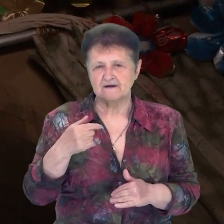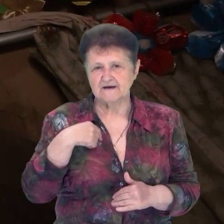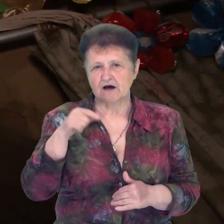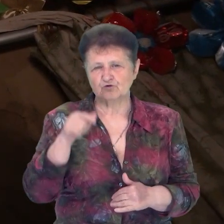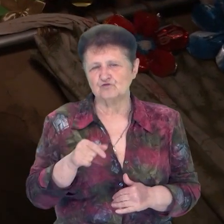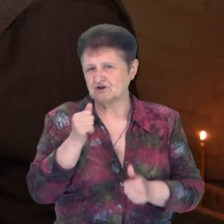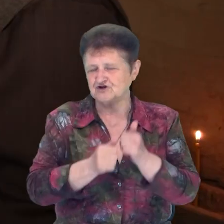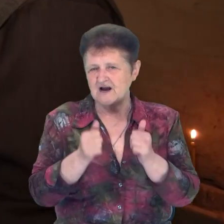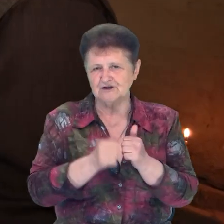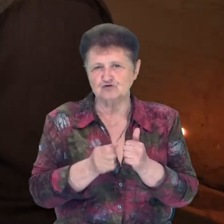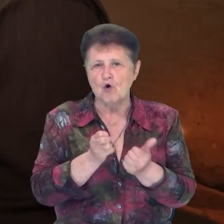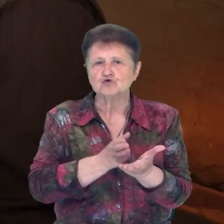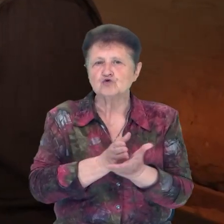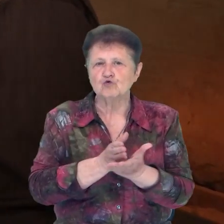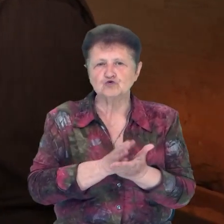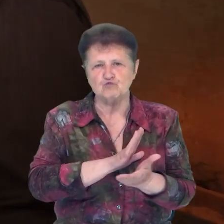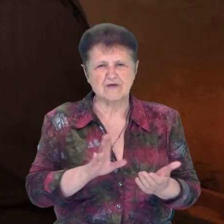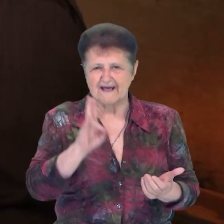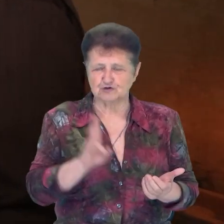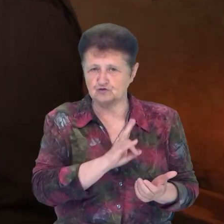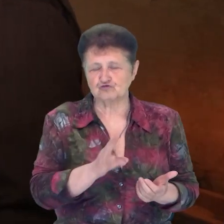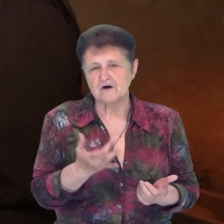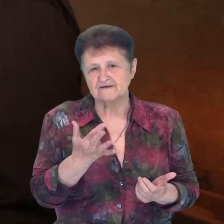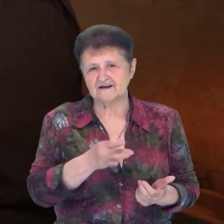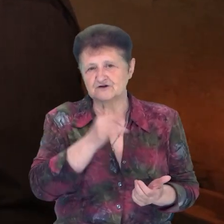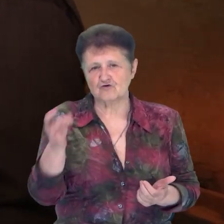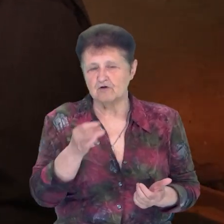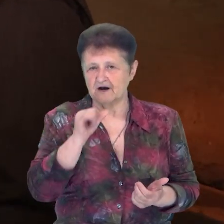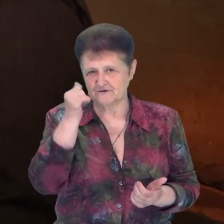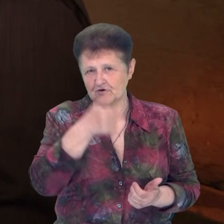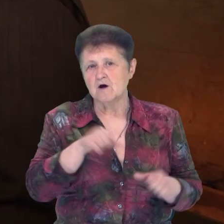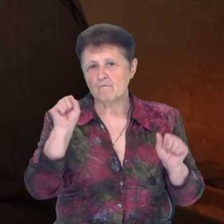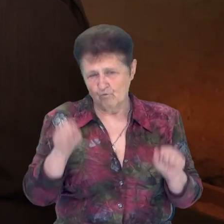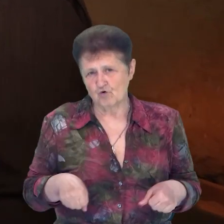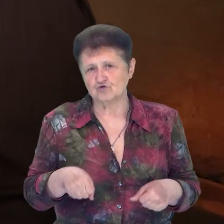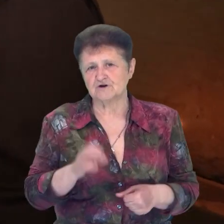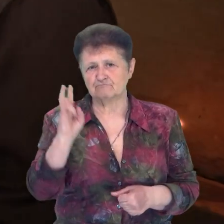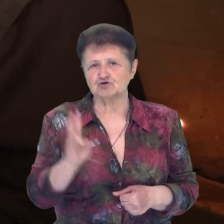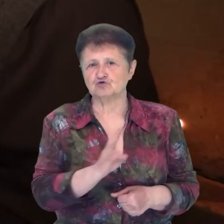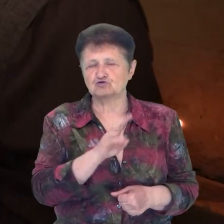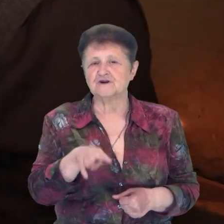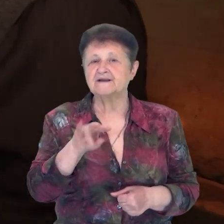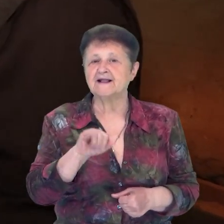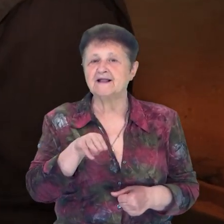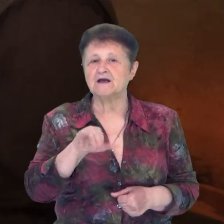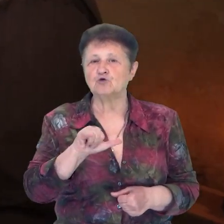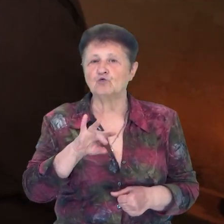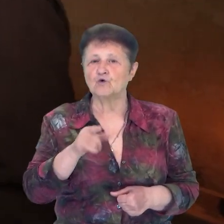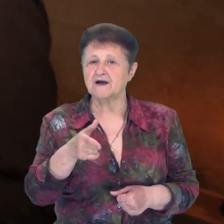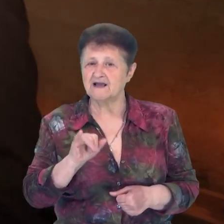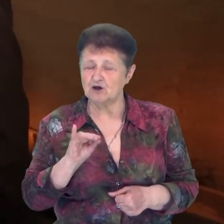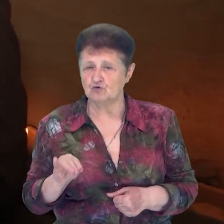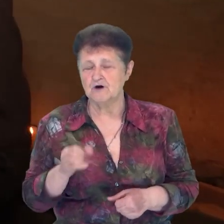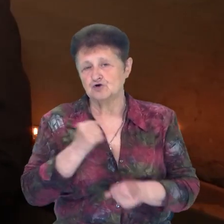служу, а декілька разів у рік можемо відслужити літургію тут. Тому